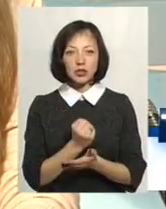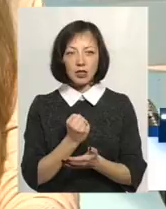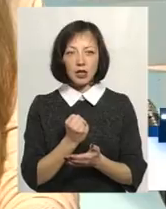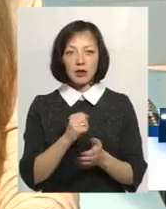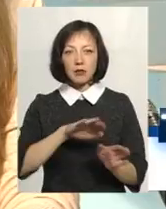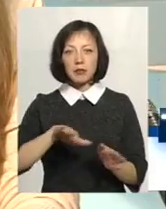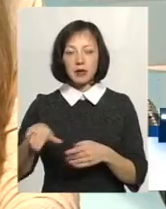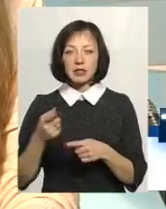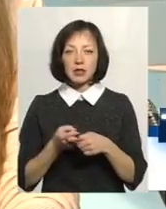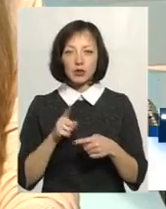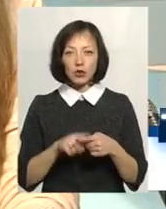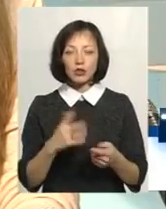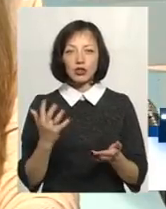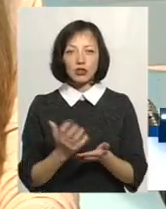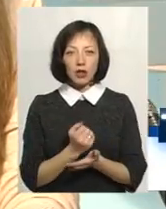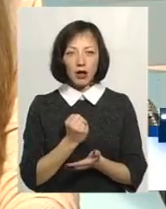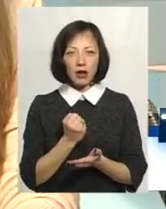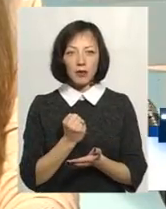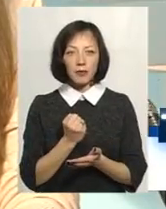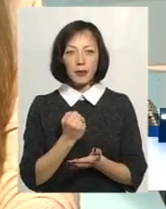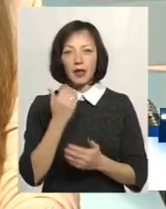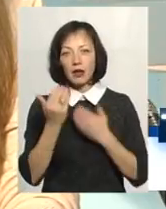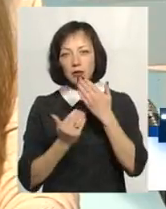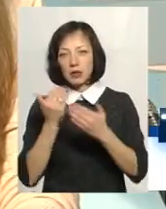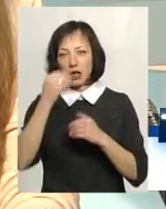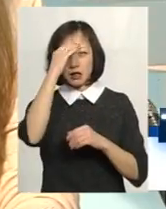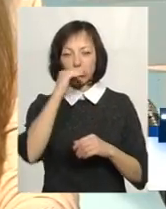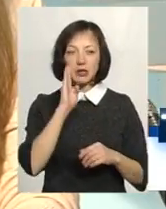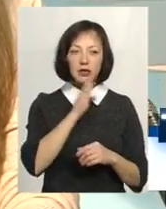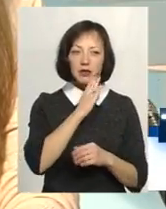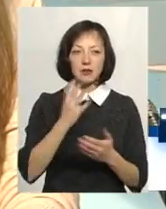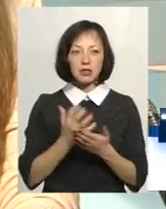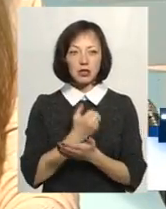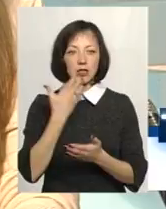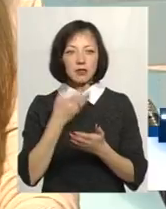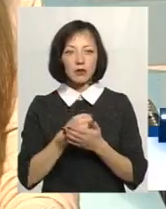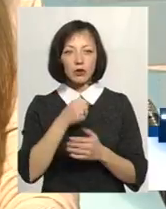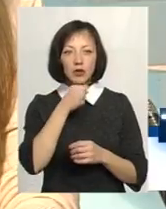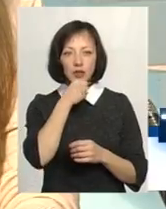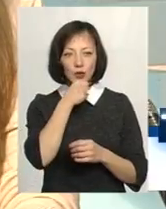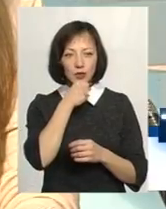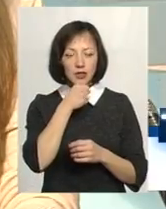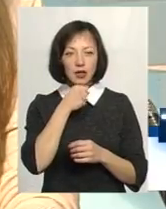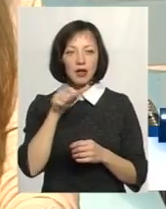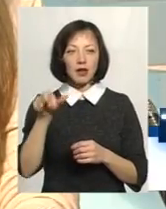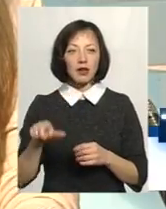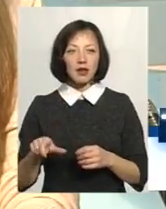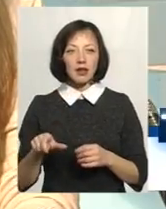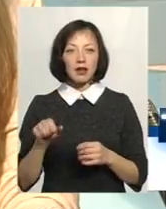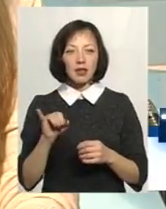після цього, я вже знайшла, розпитались батьки, знайшла свого дідуся. І